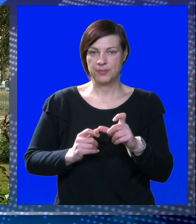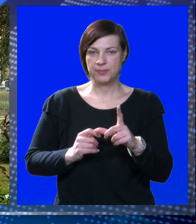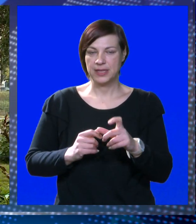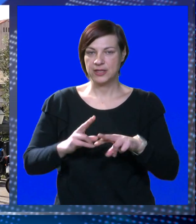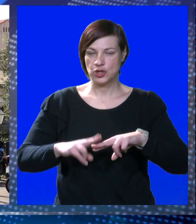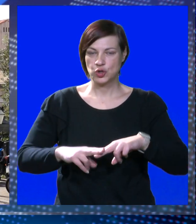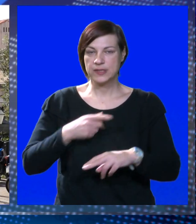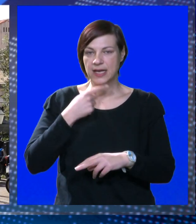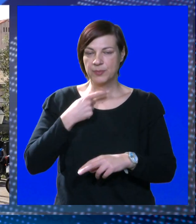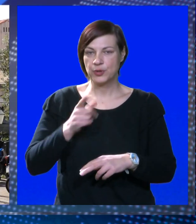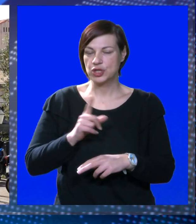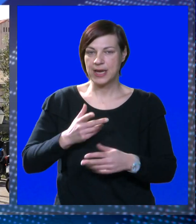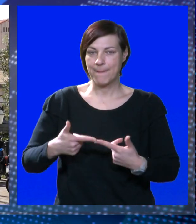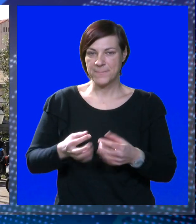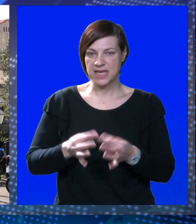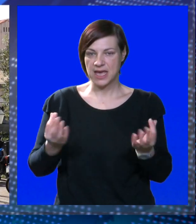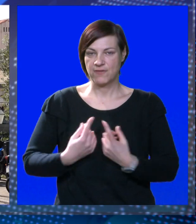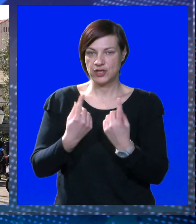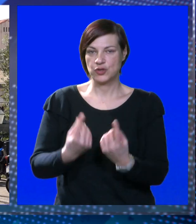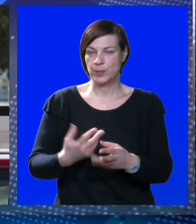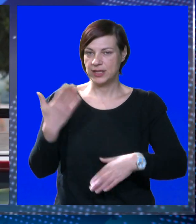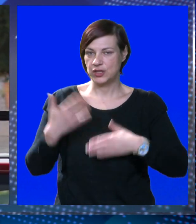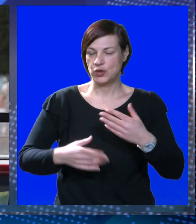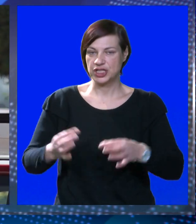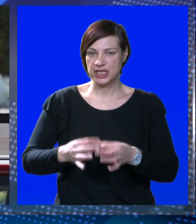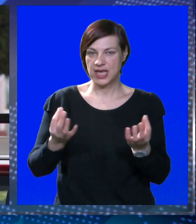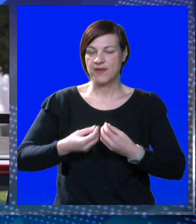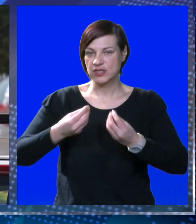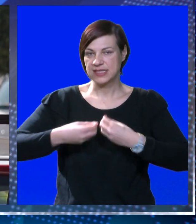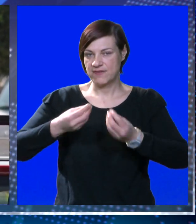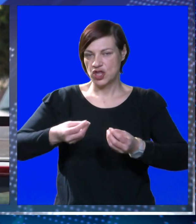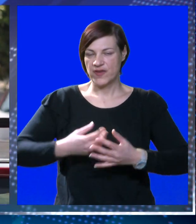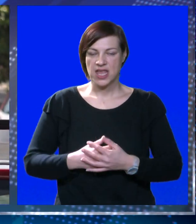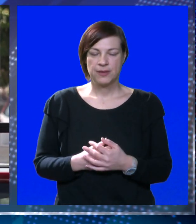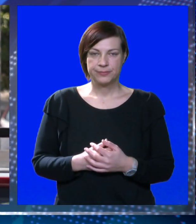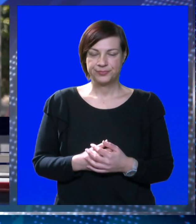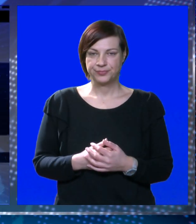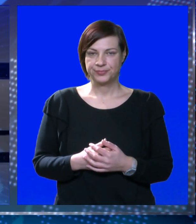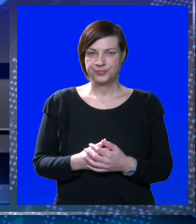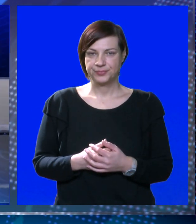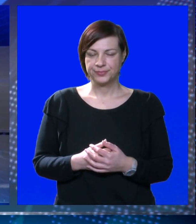Božo Miletić, dok su ostali poručili kako ne bi javno istupali do okončanja javnog savjetovanja.